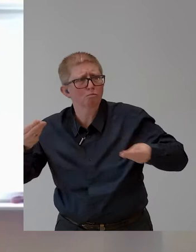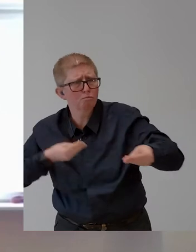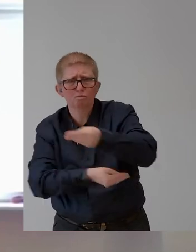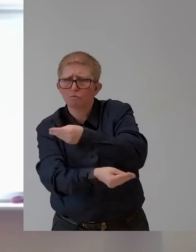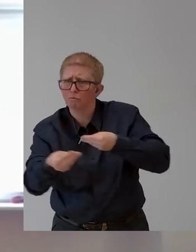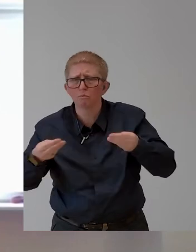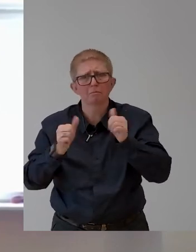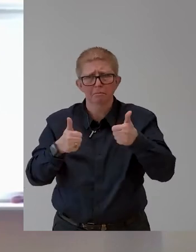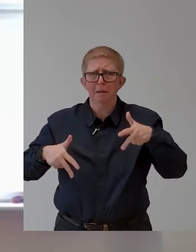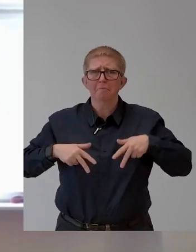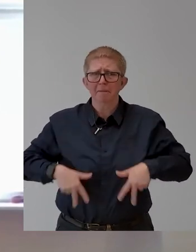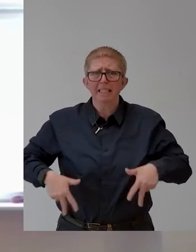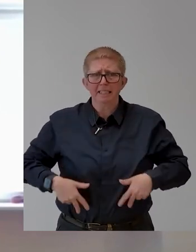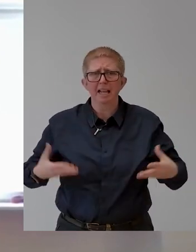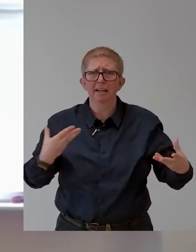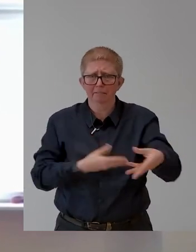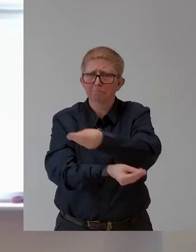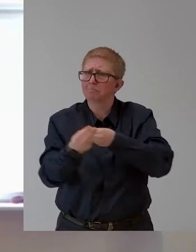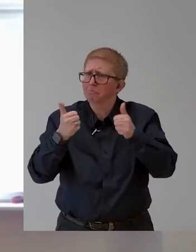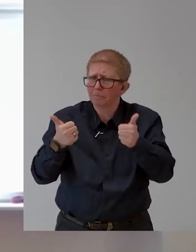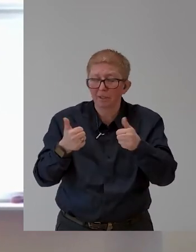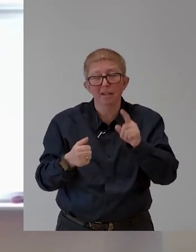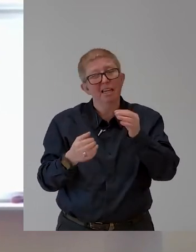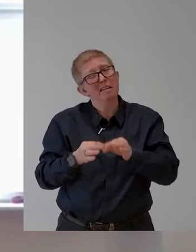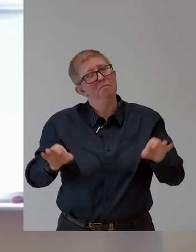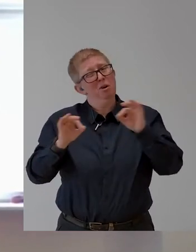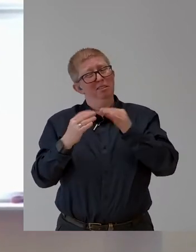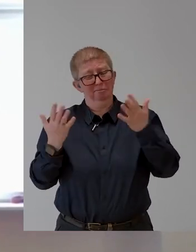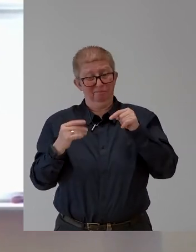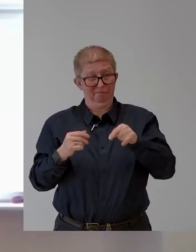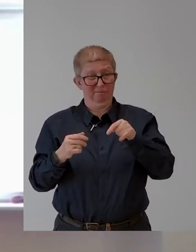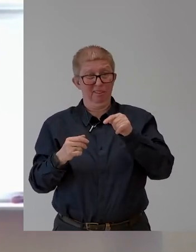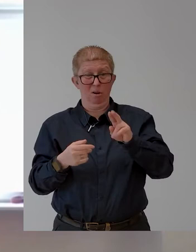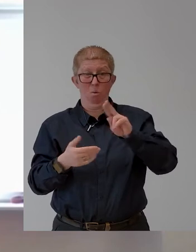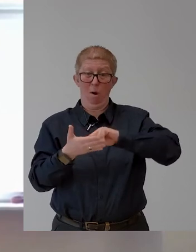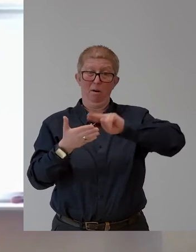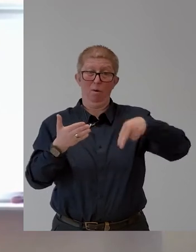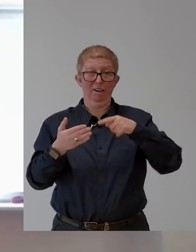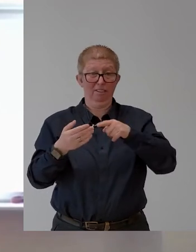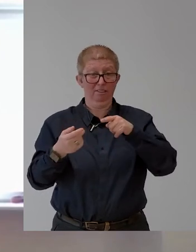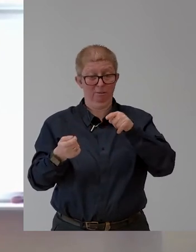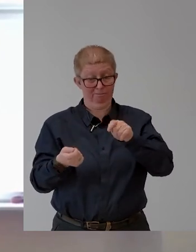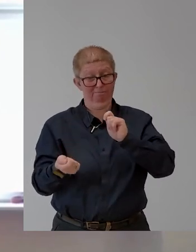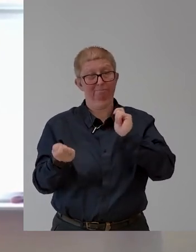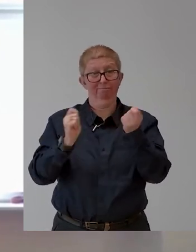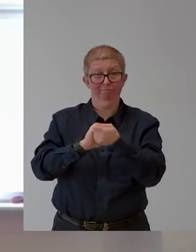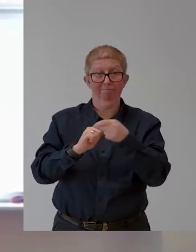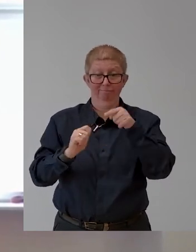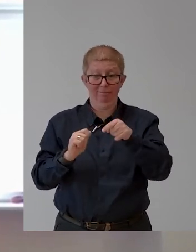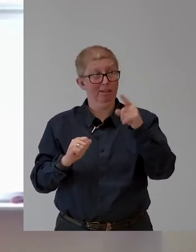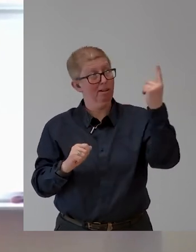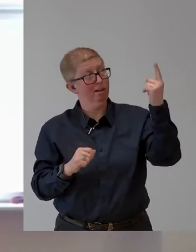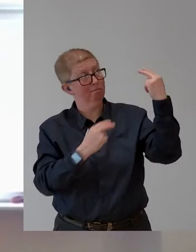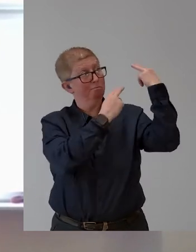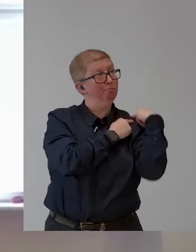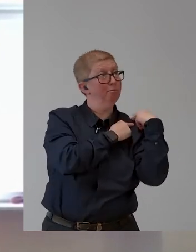betonen, dass die Umsetzung der Konvention nicht die alleinige Verantwortung des Sozialministeriums ist. Es hat ja die Republik auch die